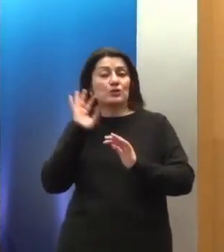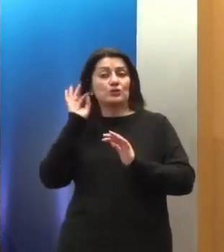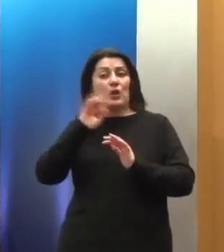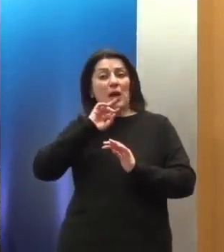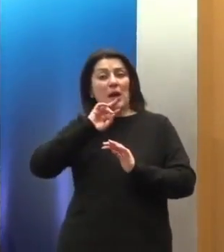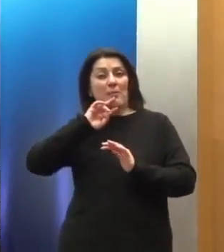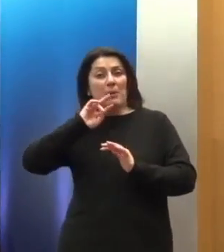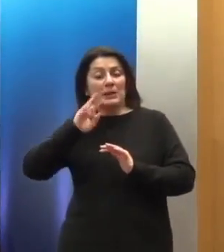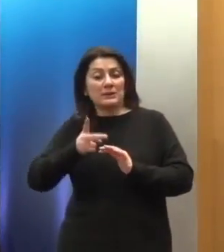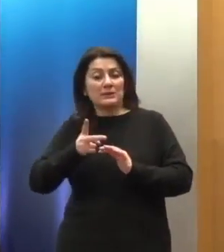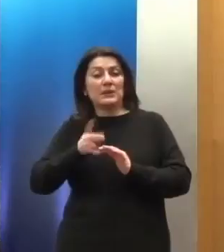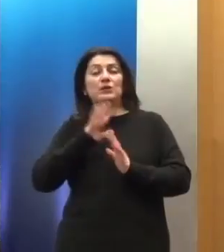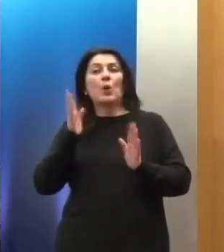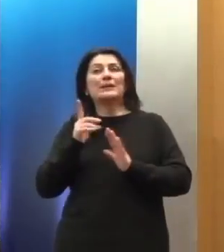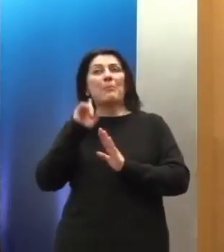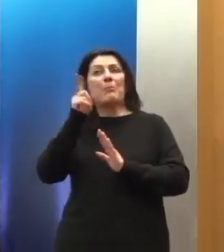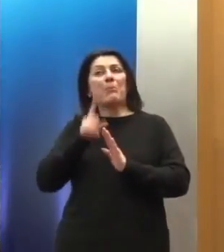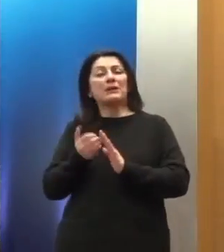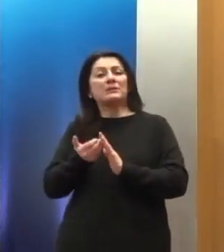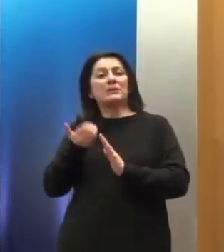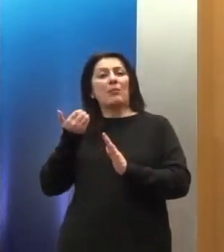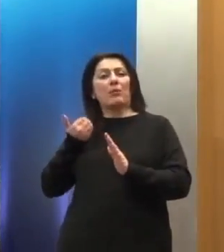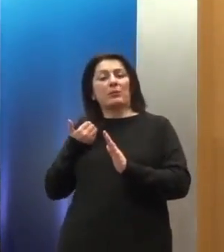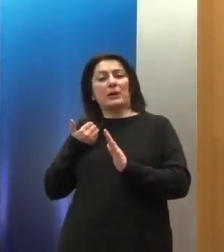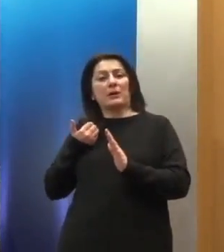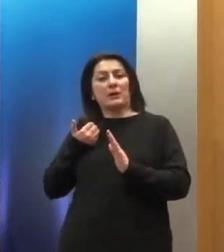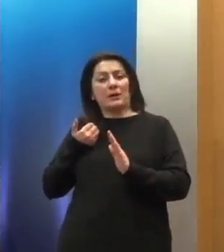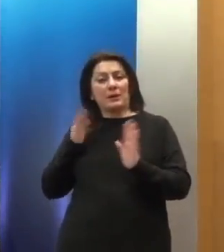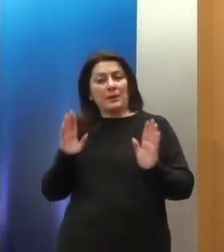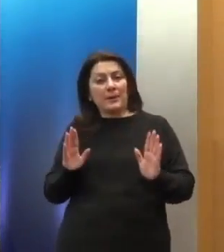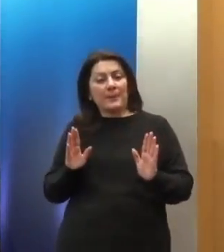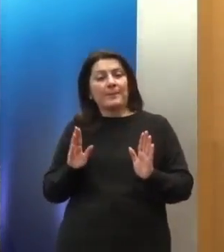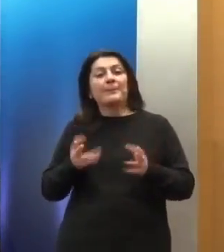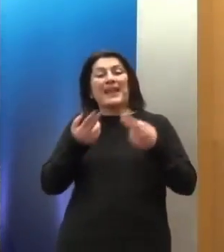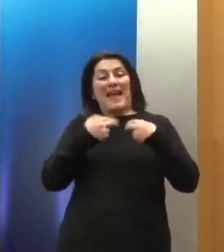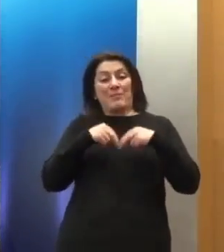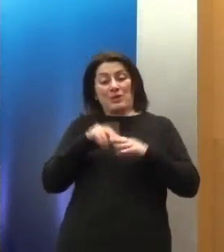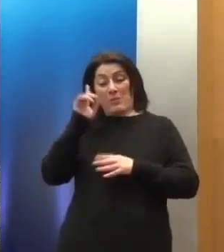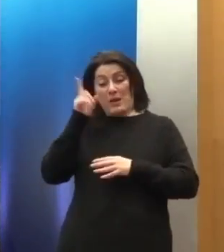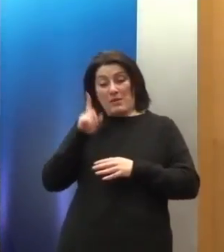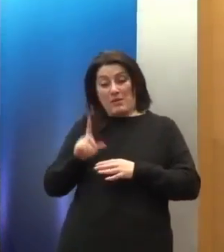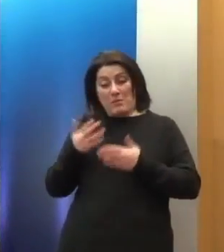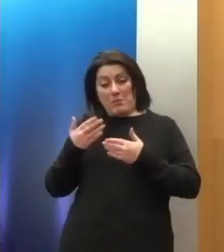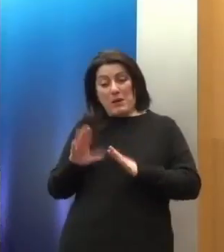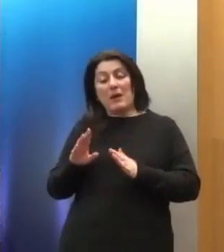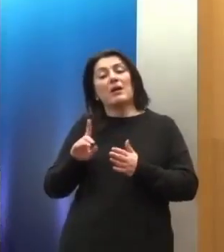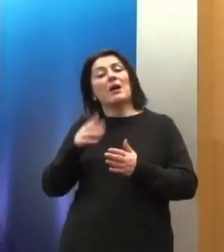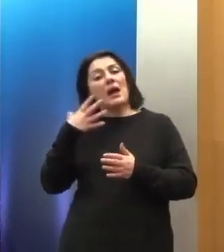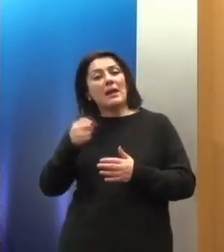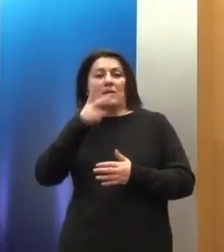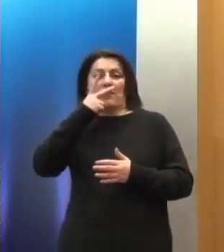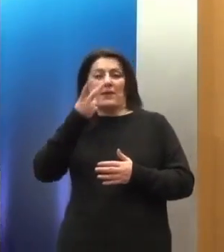παρατηρήσεις που δίνει, εκδίδει η Επιτροπή, έχει δικαίωμα να